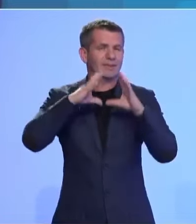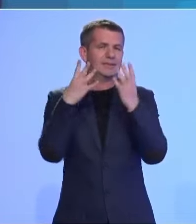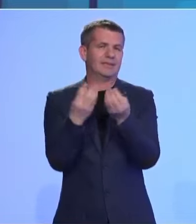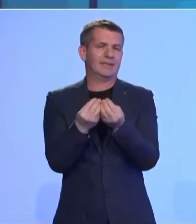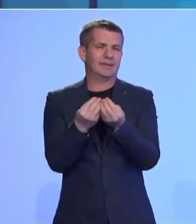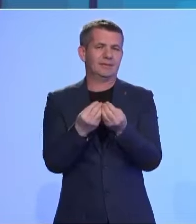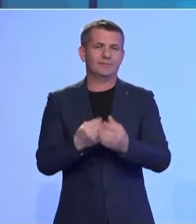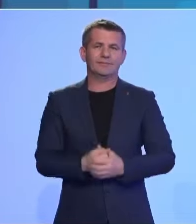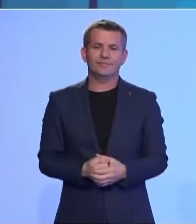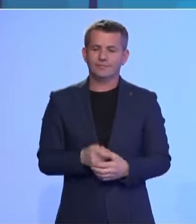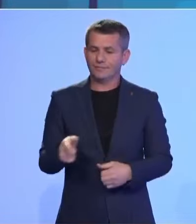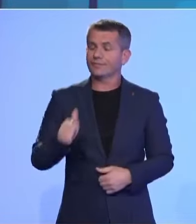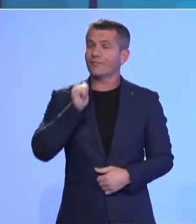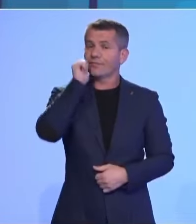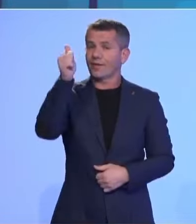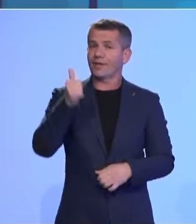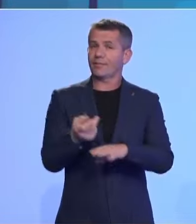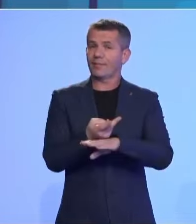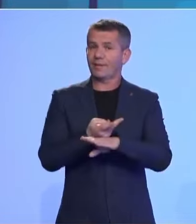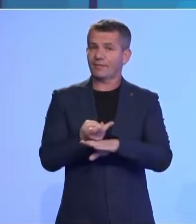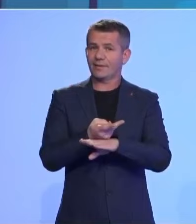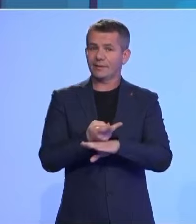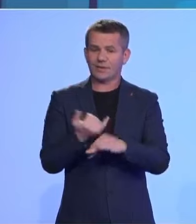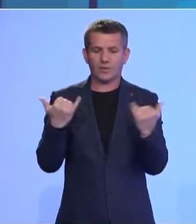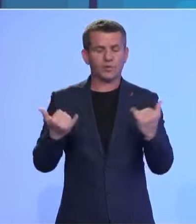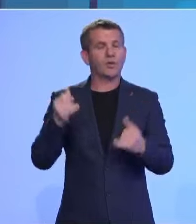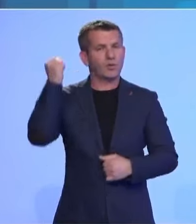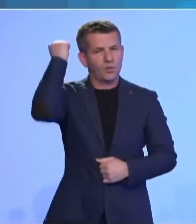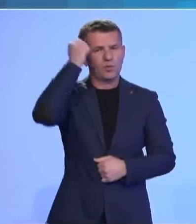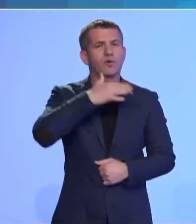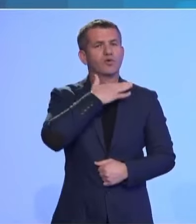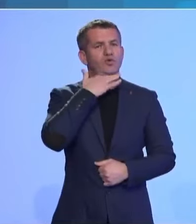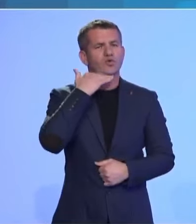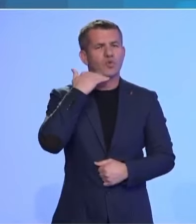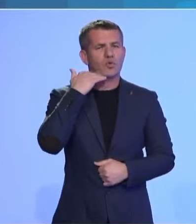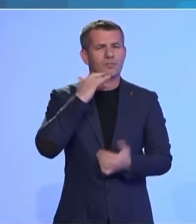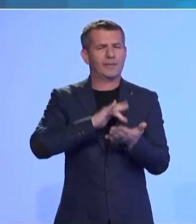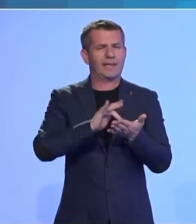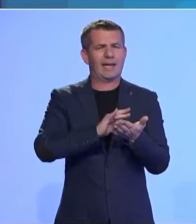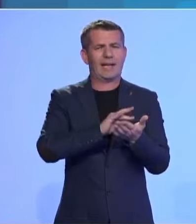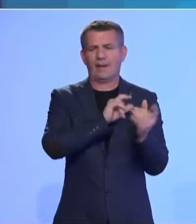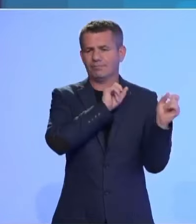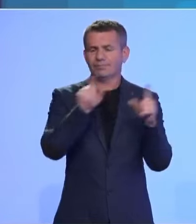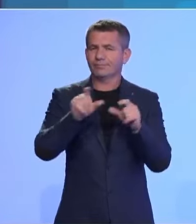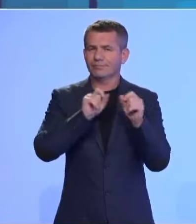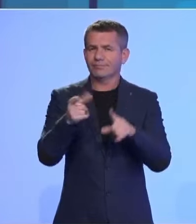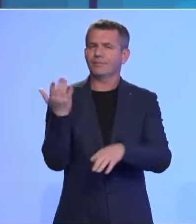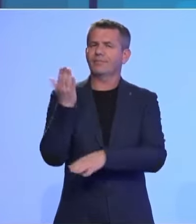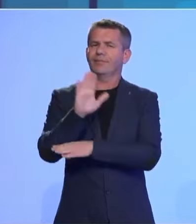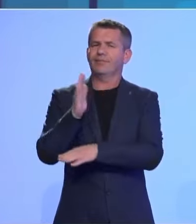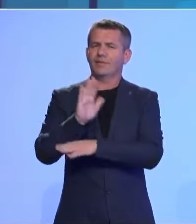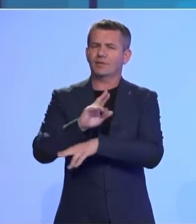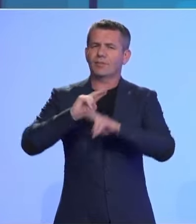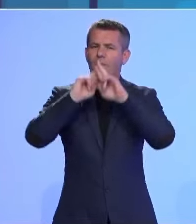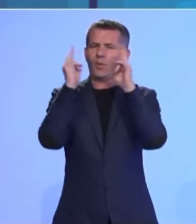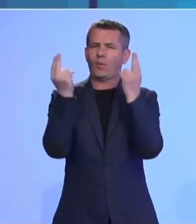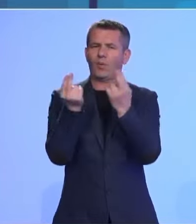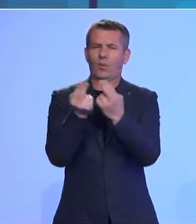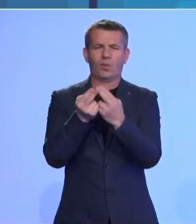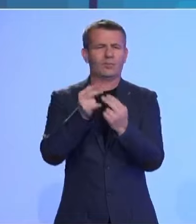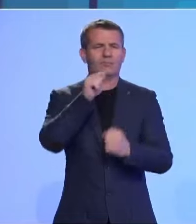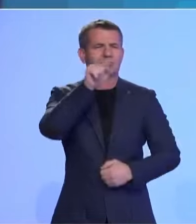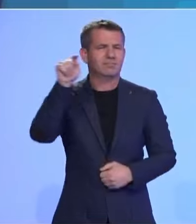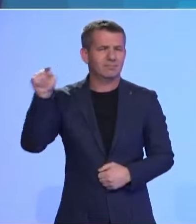Për ditën e pavarsis, Kosovës i kan ardhur shumurime nga dita djeshme nga odhetës të vendeve të ndryshme të botës.